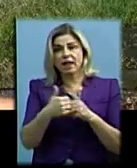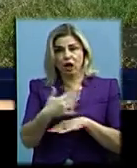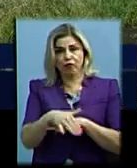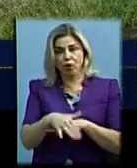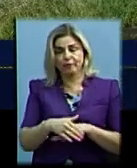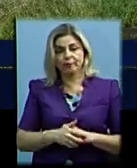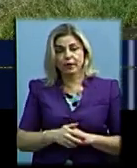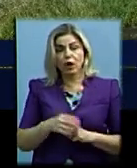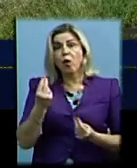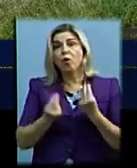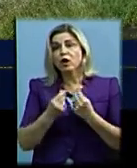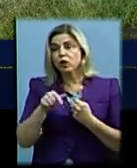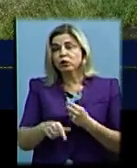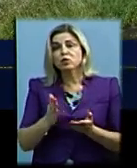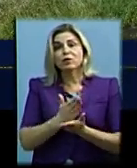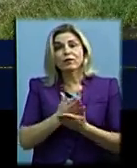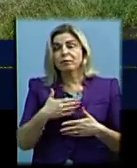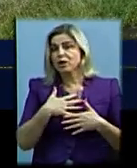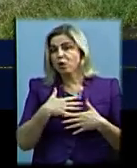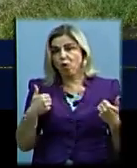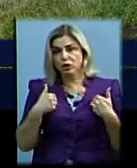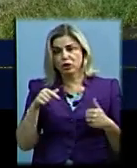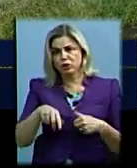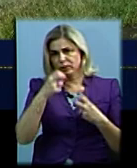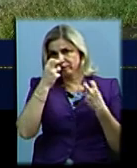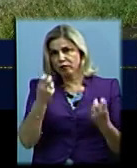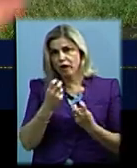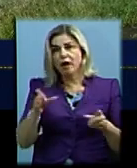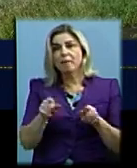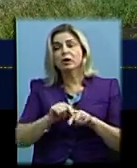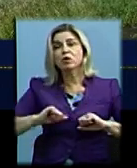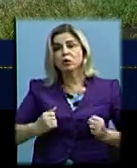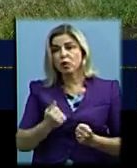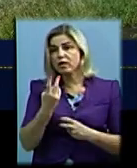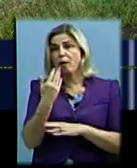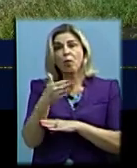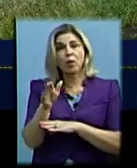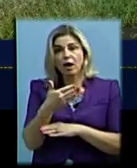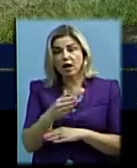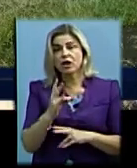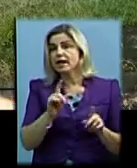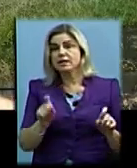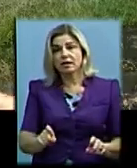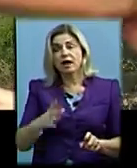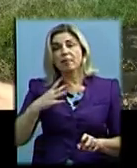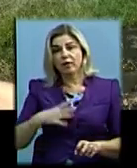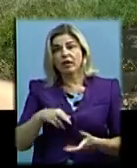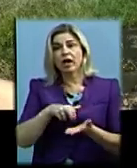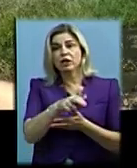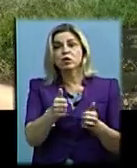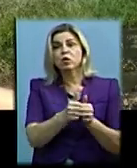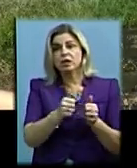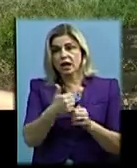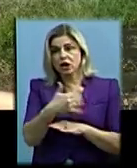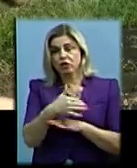«Гуляти взагалі тут не хочеться. Дуже тут тхнем. З друзями нормально не погуляєш. Не посидиш. Доводиться виходити грати до сусіднього